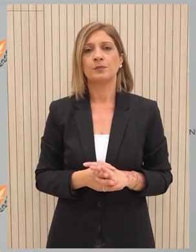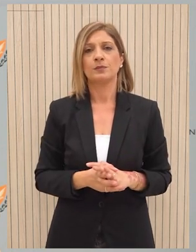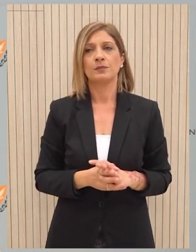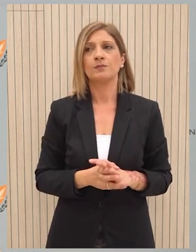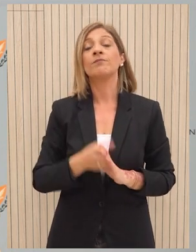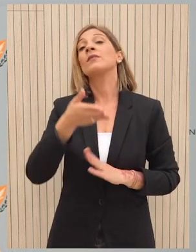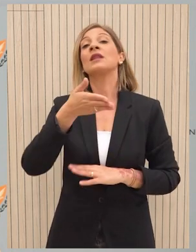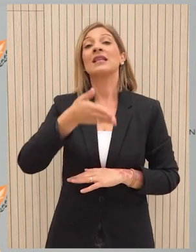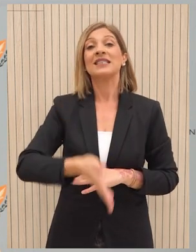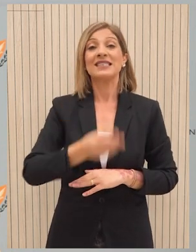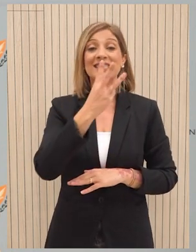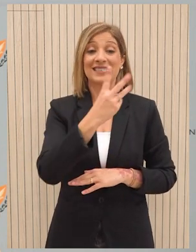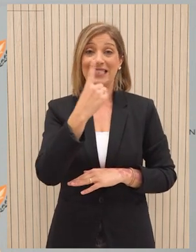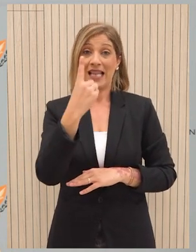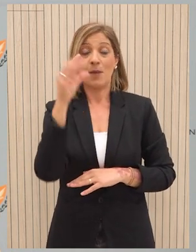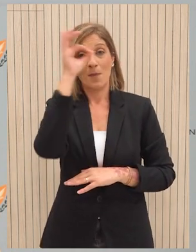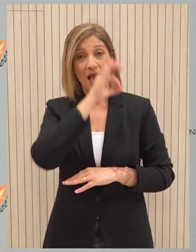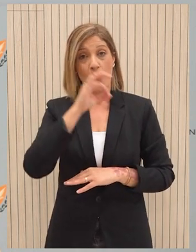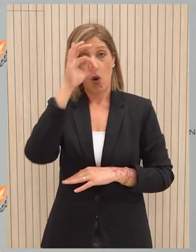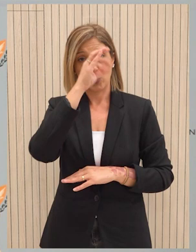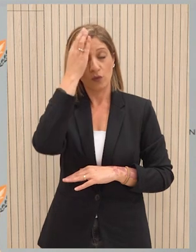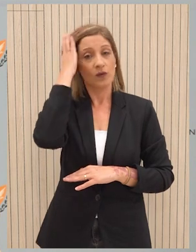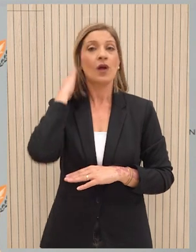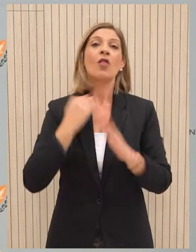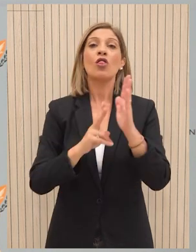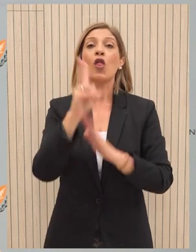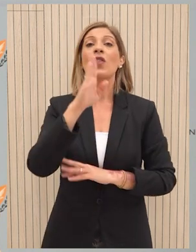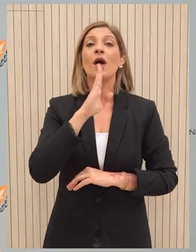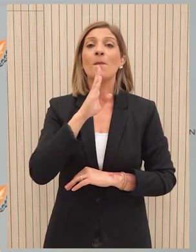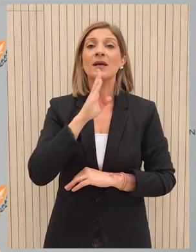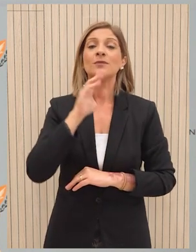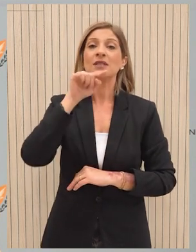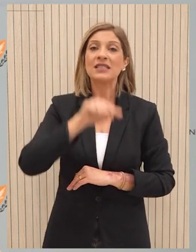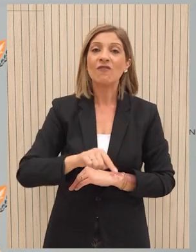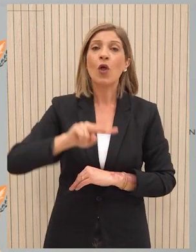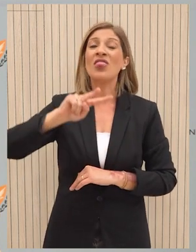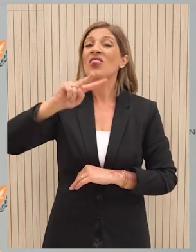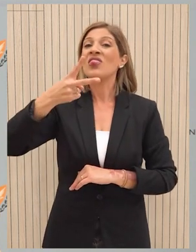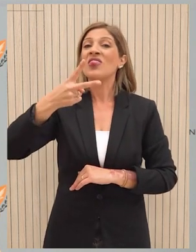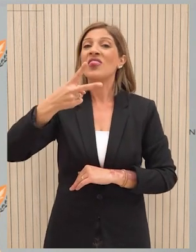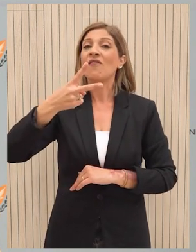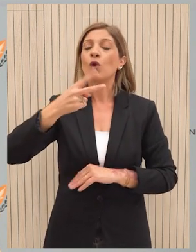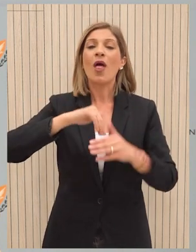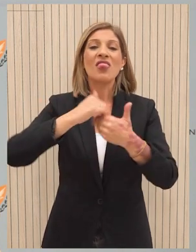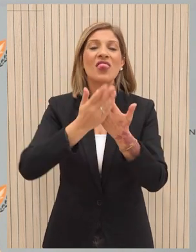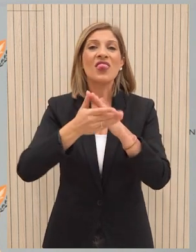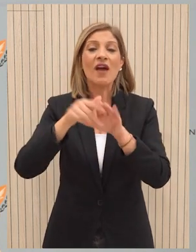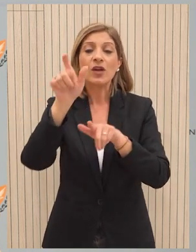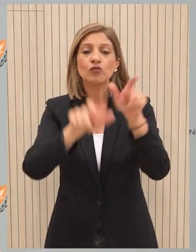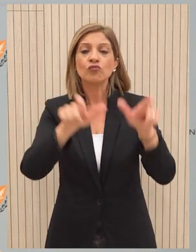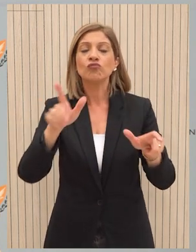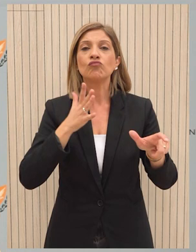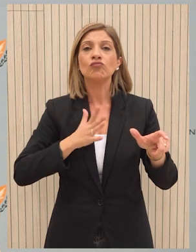Από σήμερα, 31 Οκτωβρίου, στις 12 το μεσημέρι ξεκινά η δεύτερη φάση προκήρυξης εκδήλωσης ενδιαφέροντος για